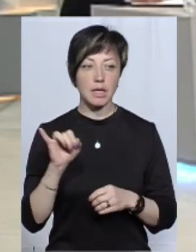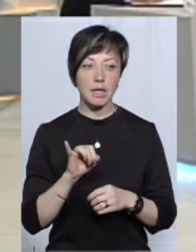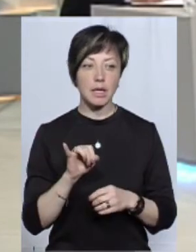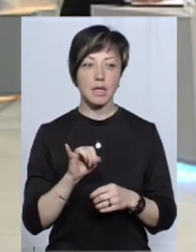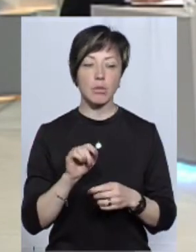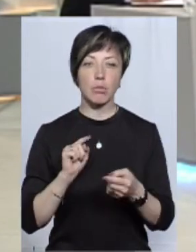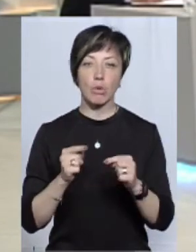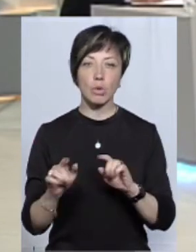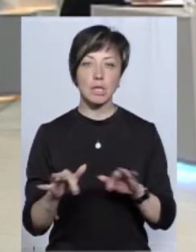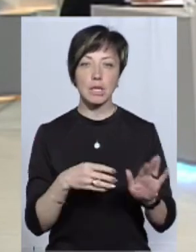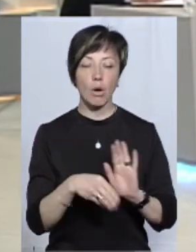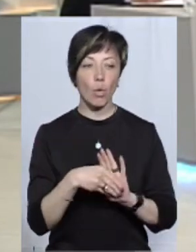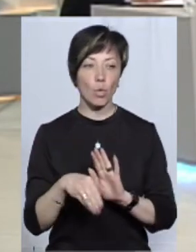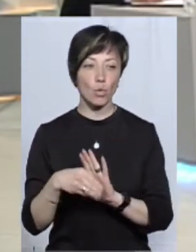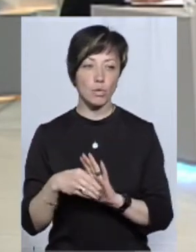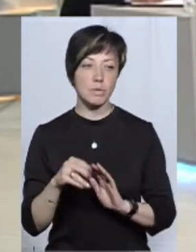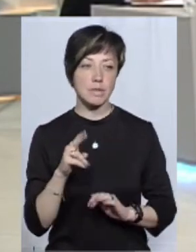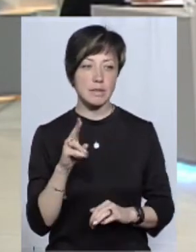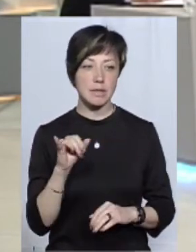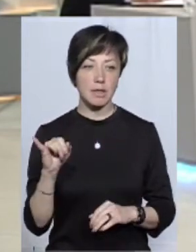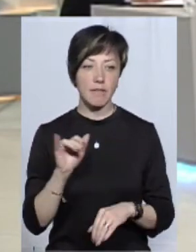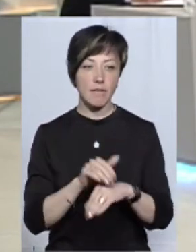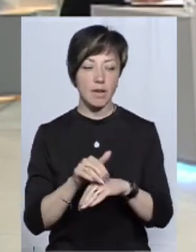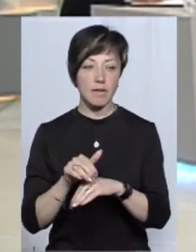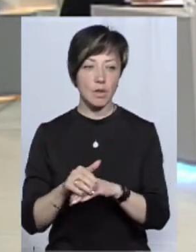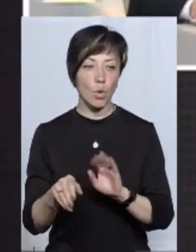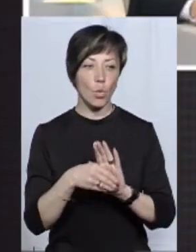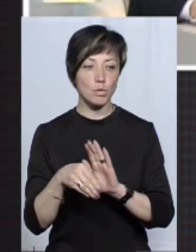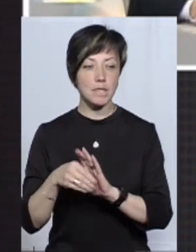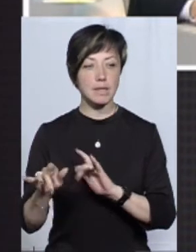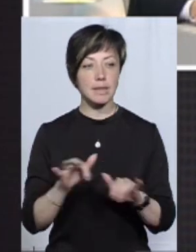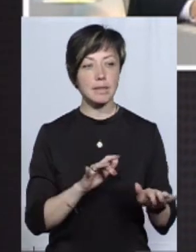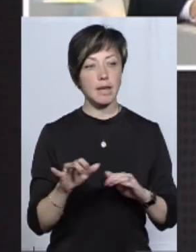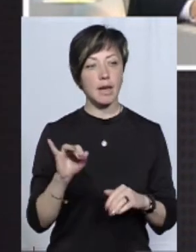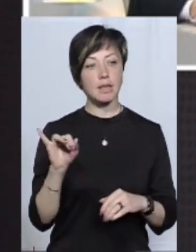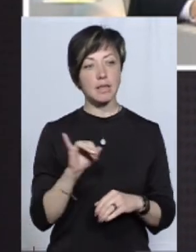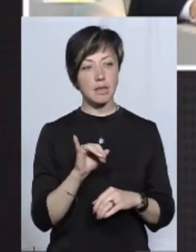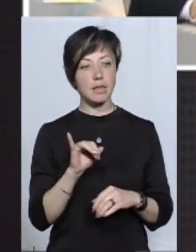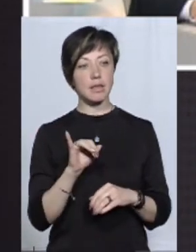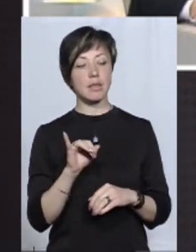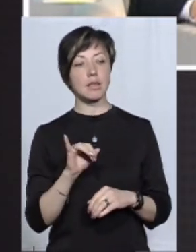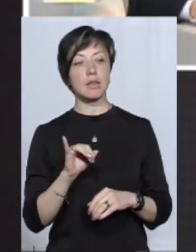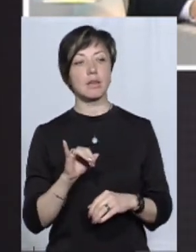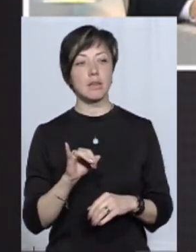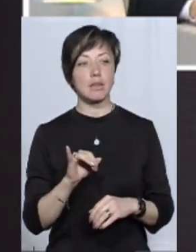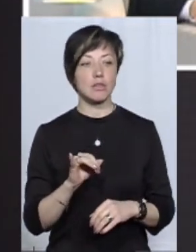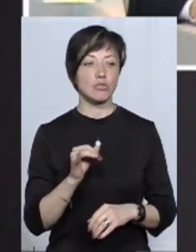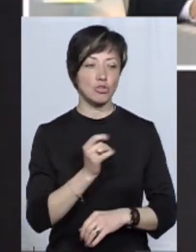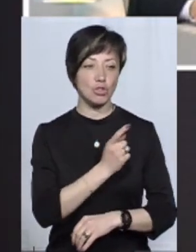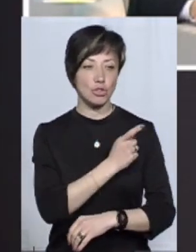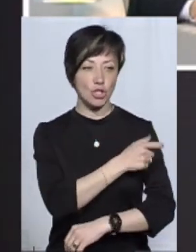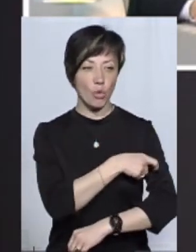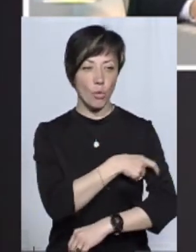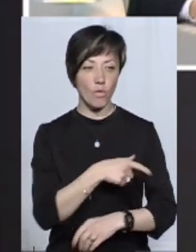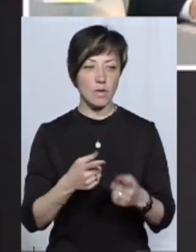ну і протидія корупції і виявлення корупційних діянь, і черговий сектор і так далі.